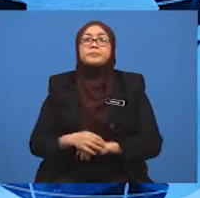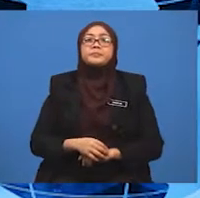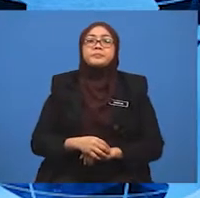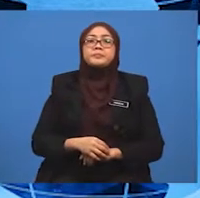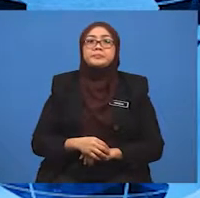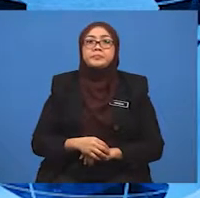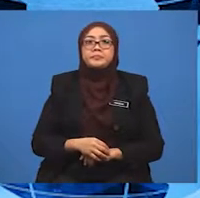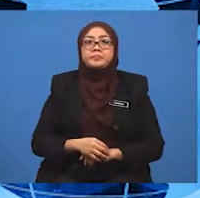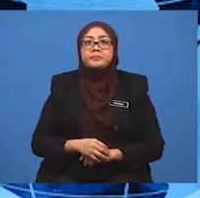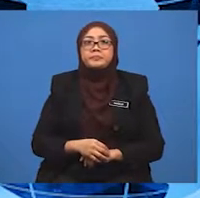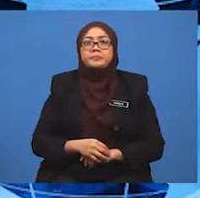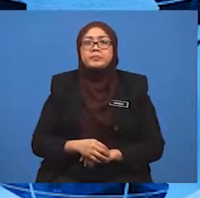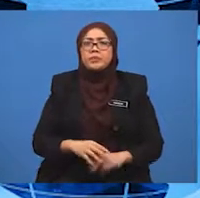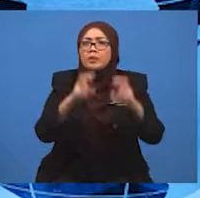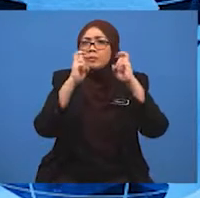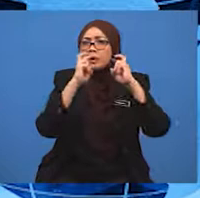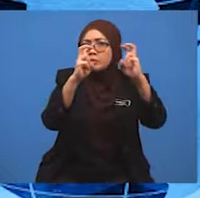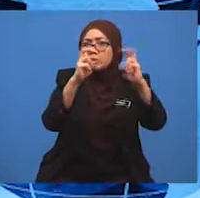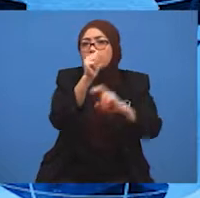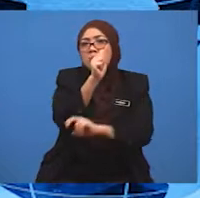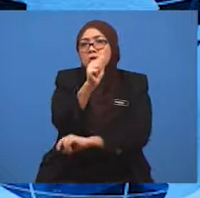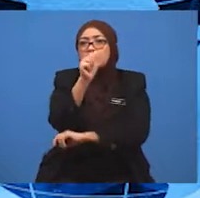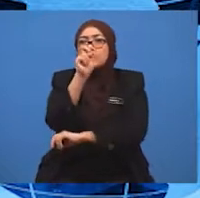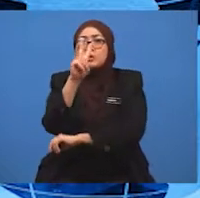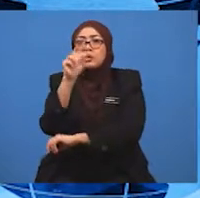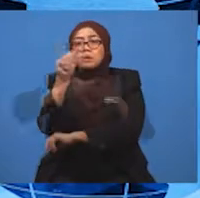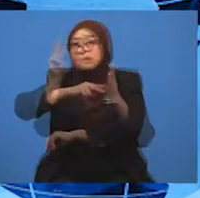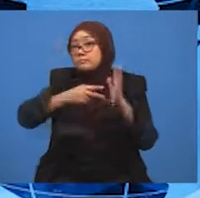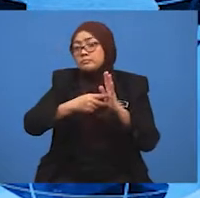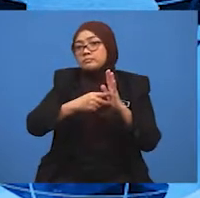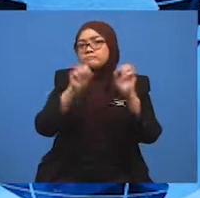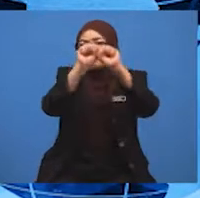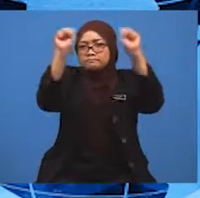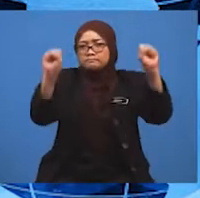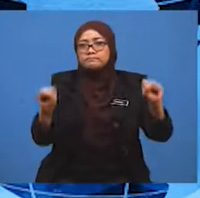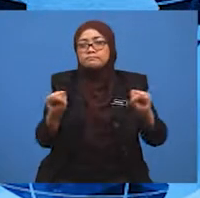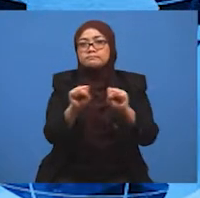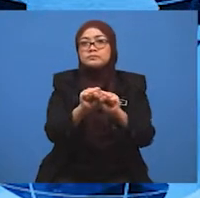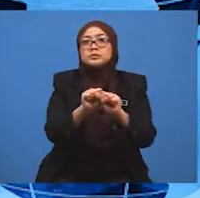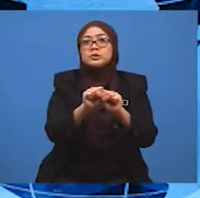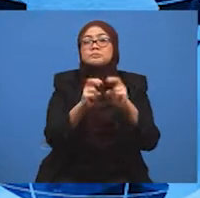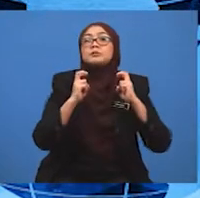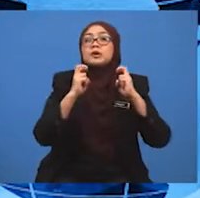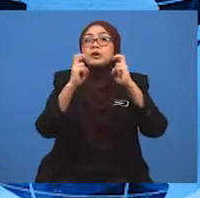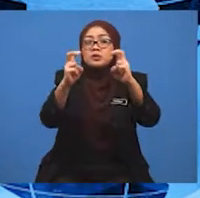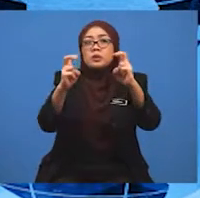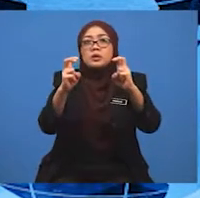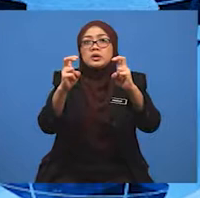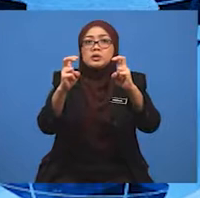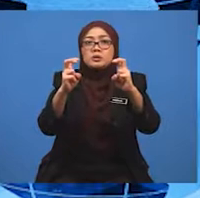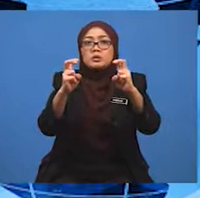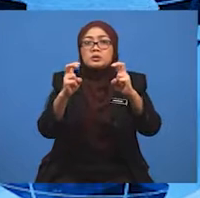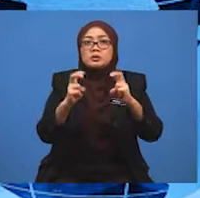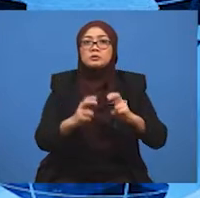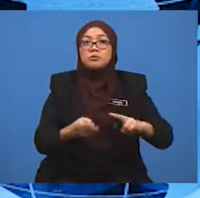bagus. Pengangkutan awam bermaksud sistem pengangkutan yang mana penumpang